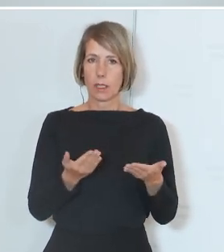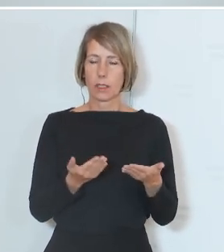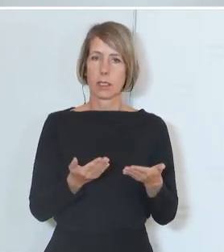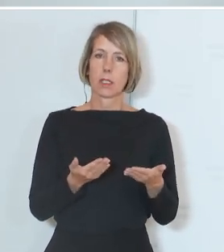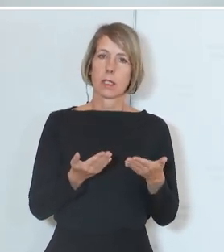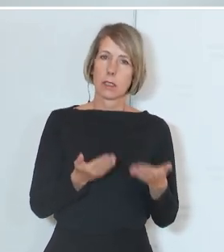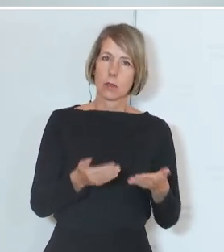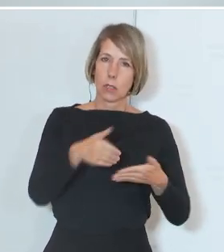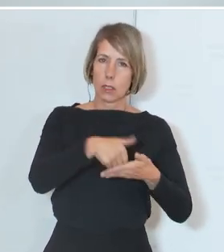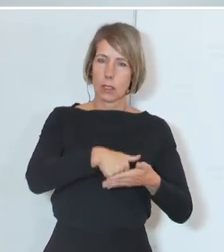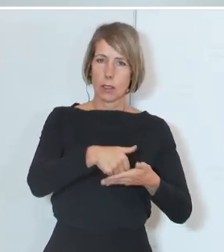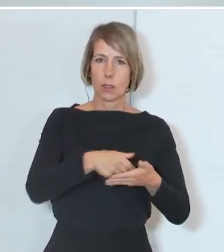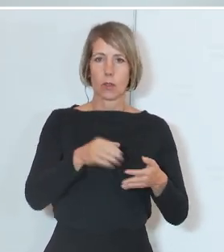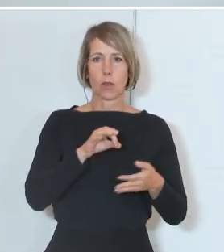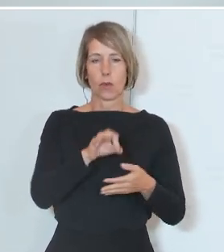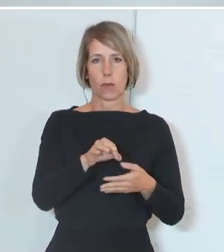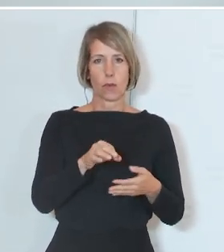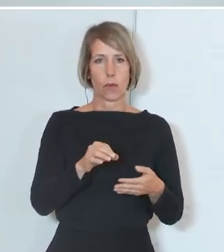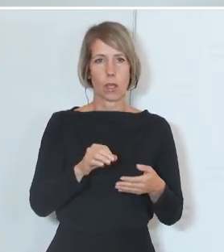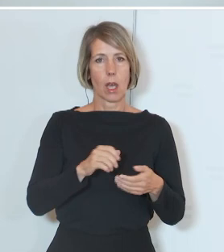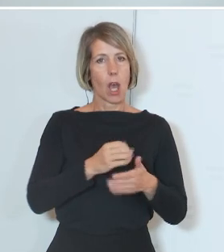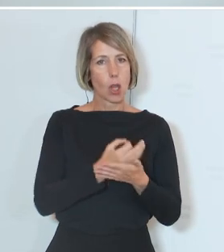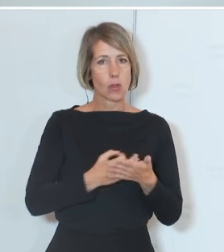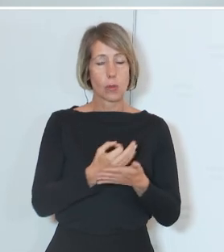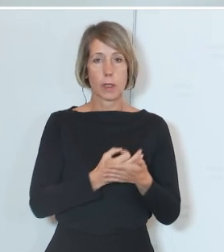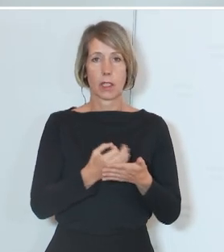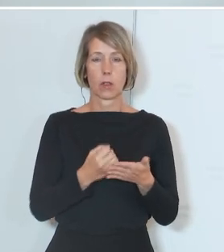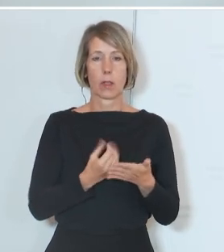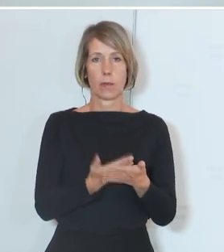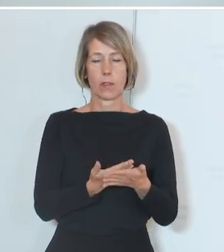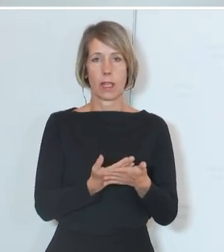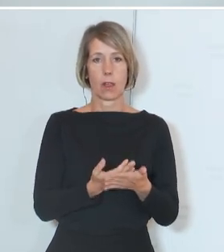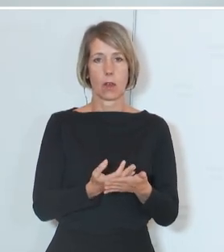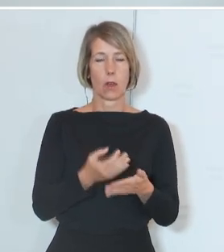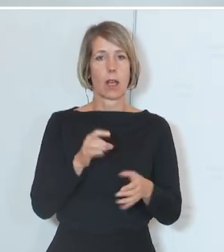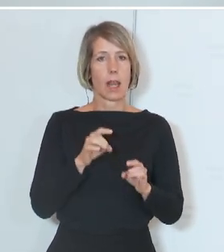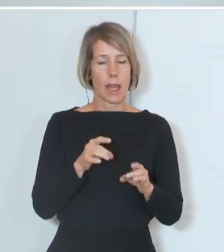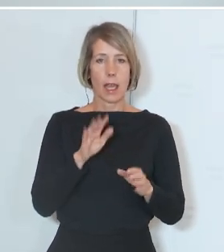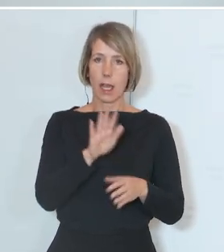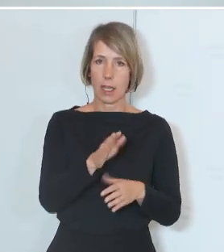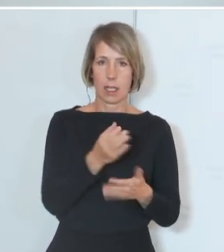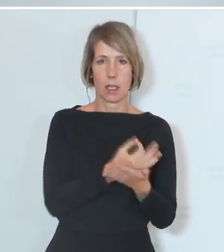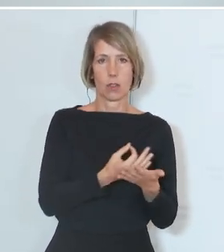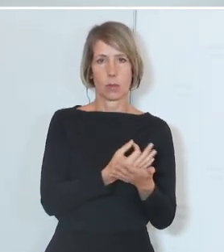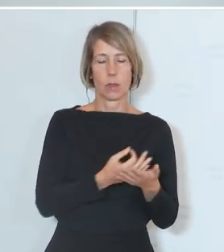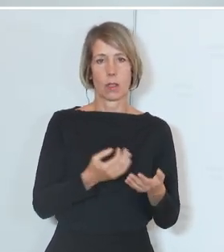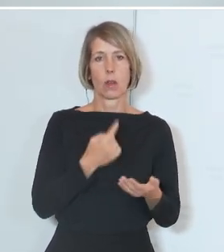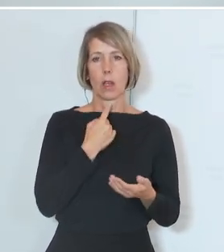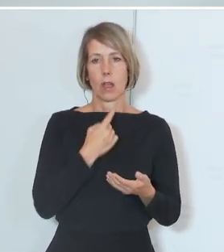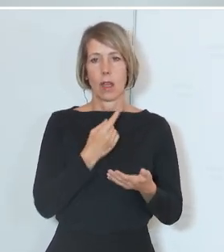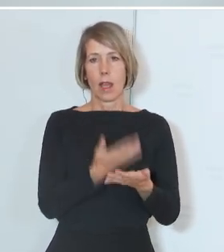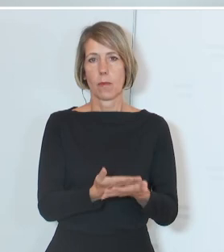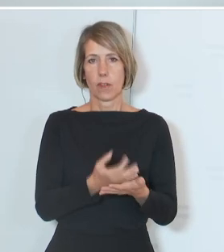Empfehlungen für die Ausbildung von Lehrkräften, Empfehlungen für entsprechende